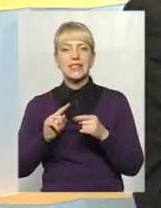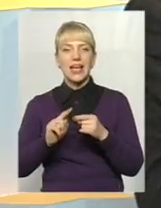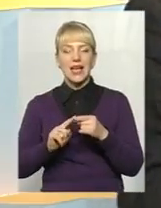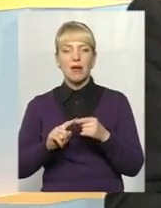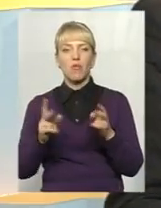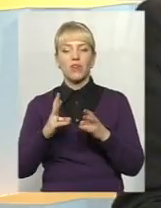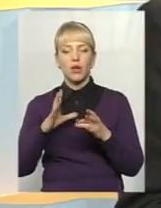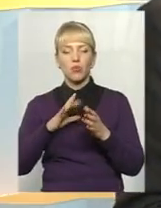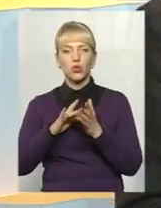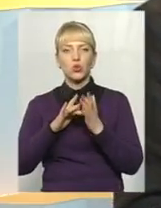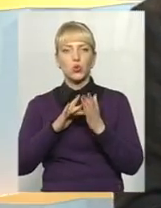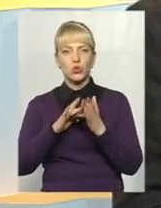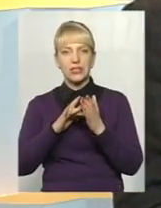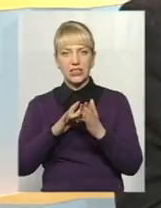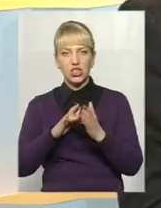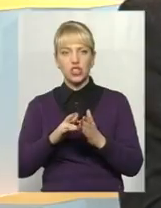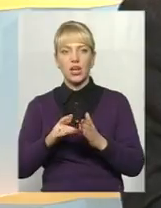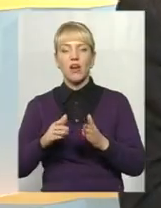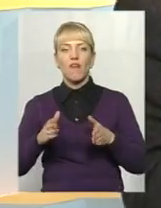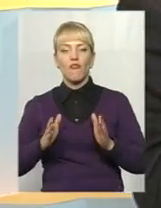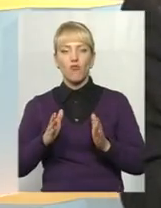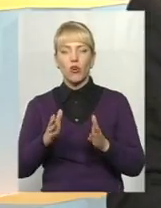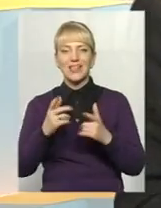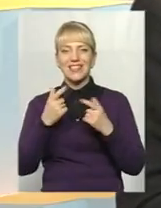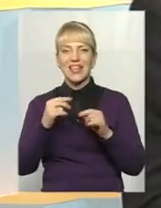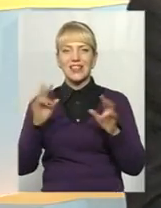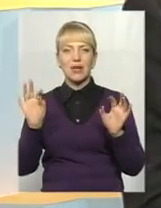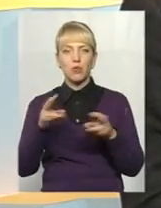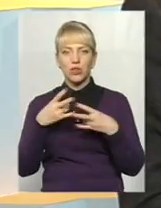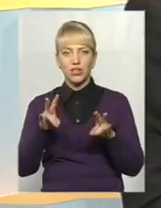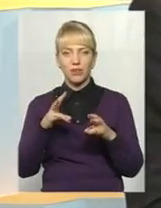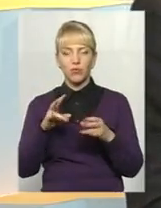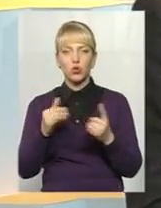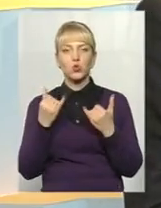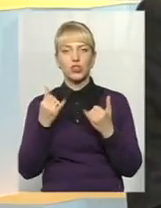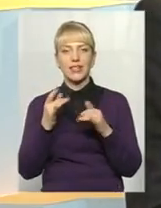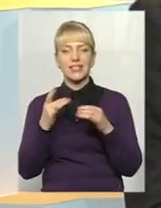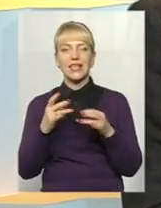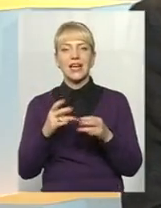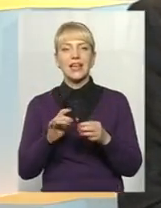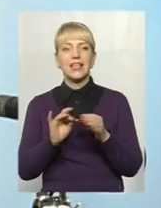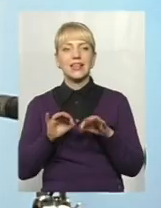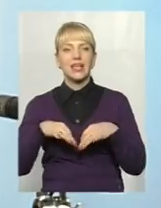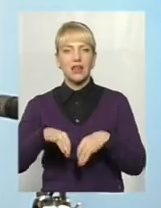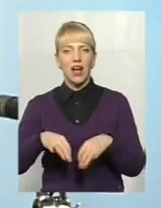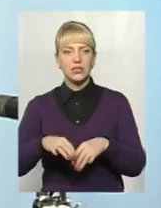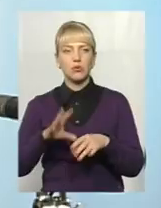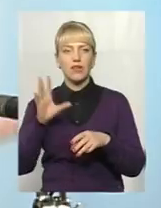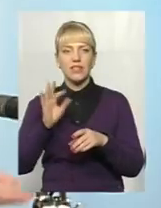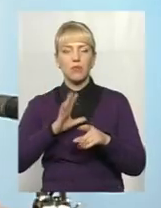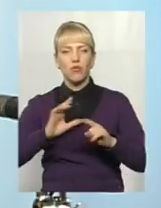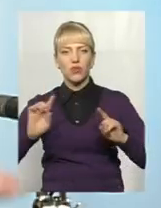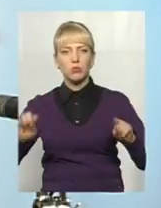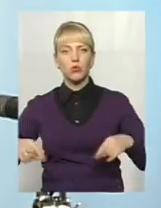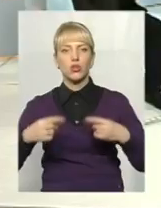де ні транспорту сучасного не повинно бути, ні сучасних речей, і все повинно відтворювати дух ось того стародавнього Меджибожа, який в